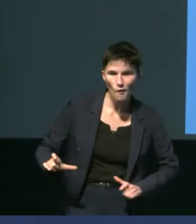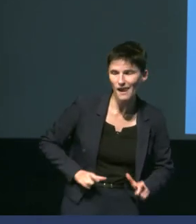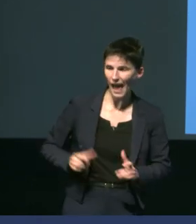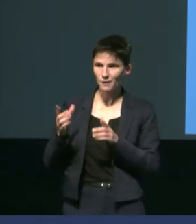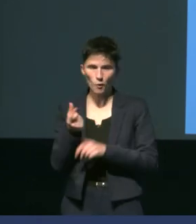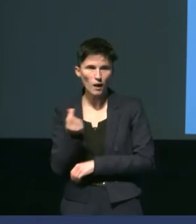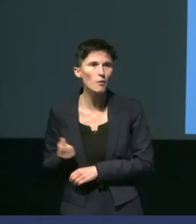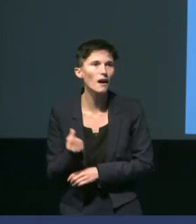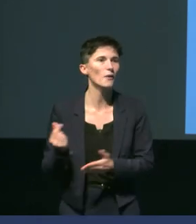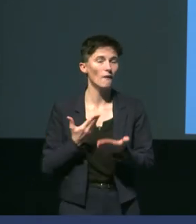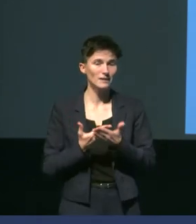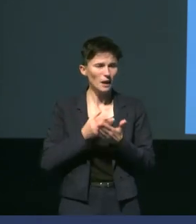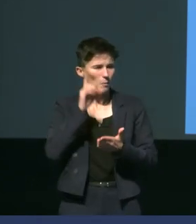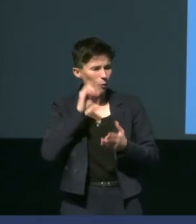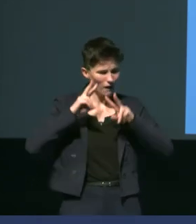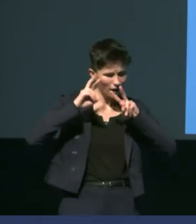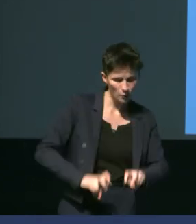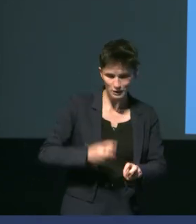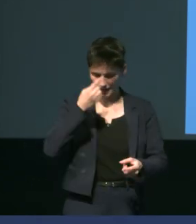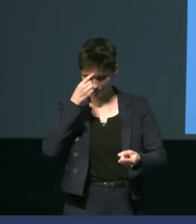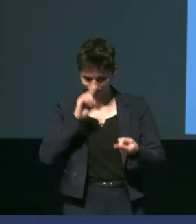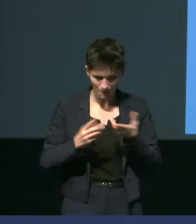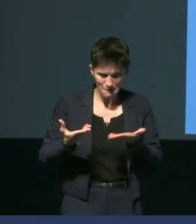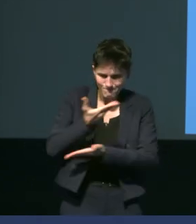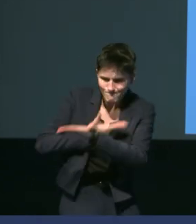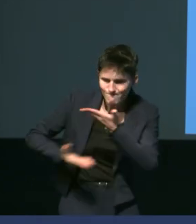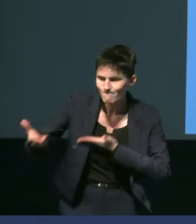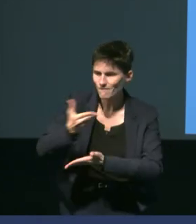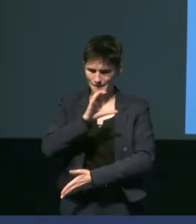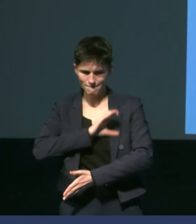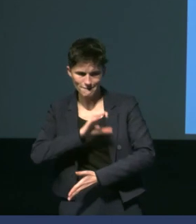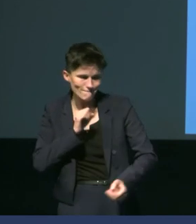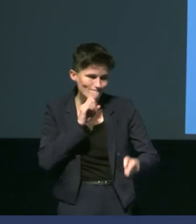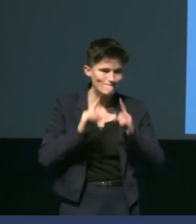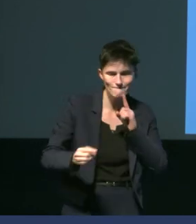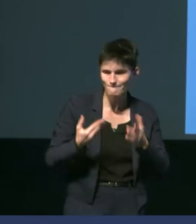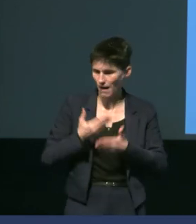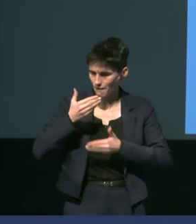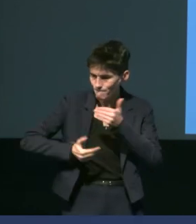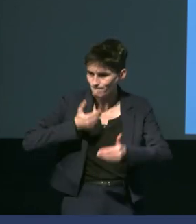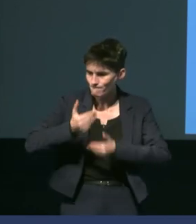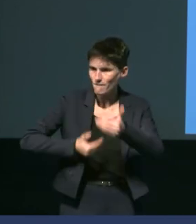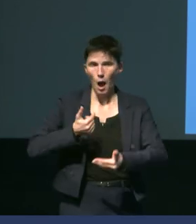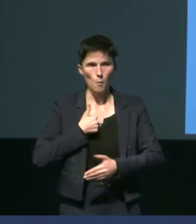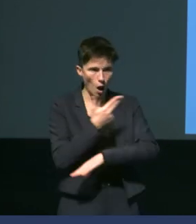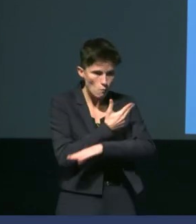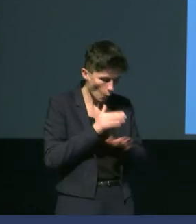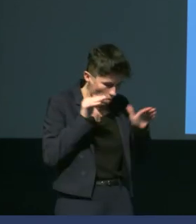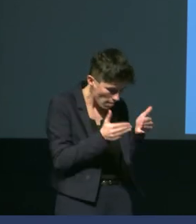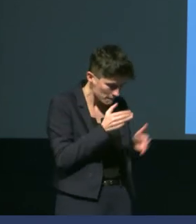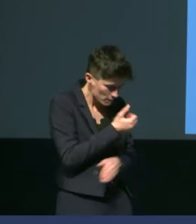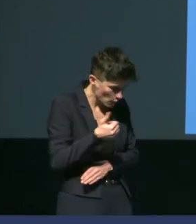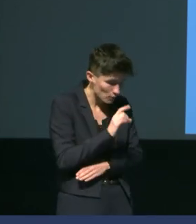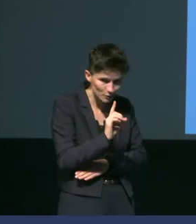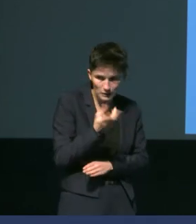c'est le fruit de discussion de réflexion d'essais erreur et je suis pas toute seule dans mon bureau et c'est vraiment grâce à